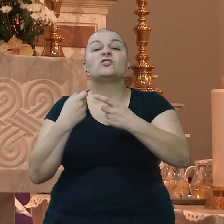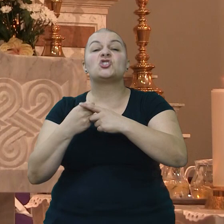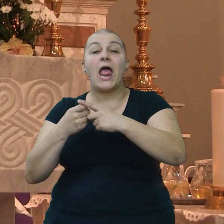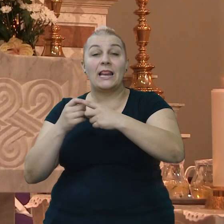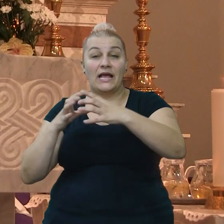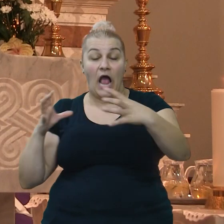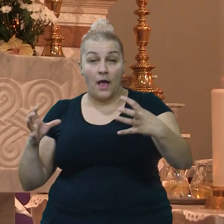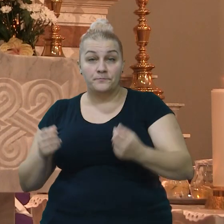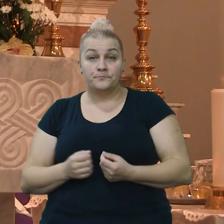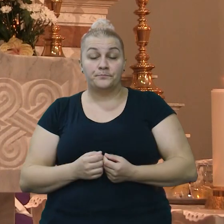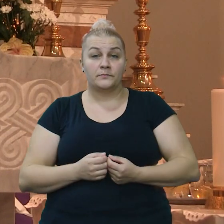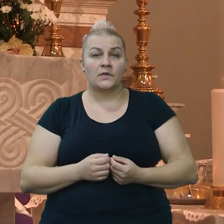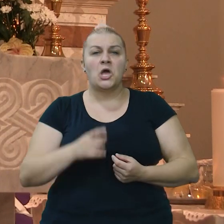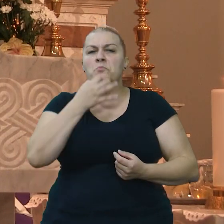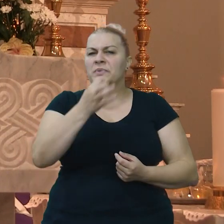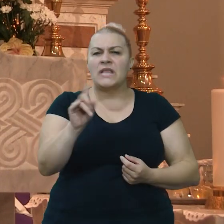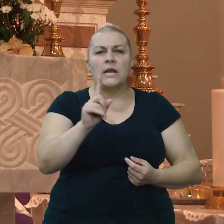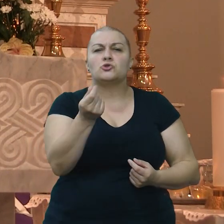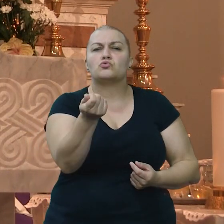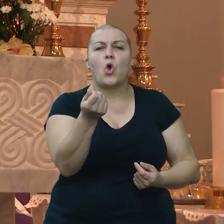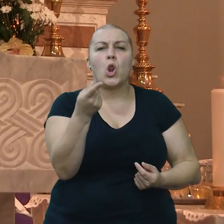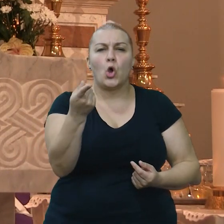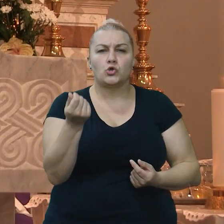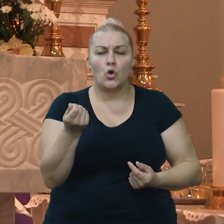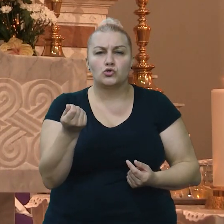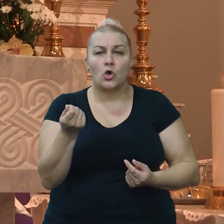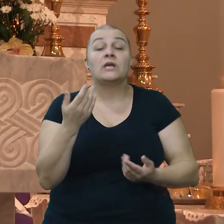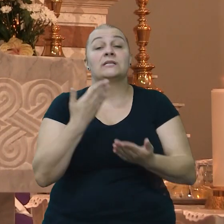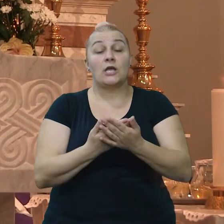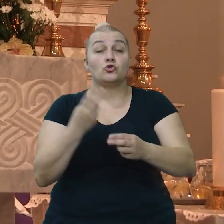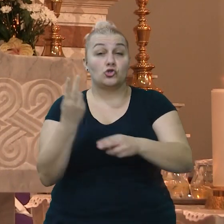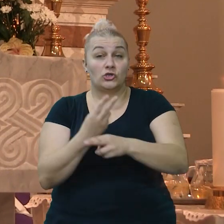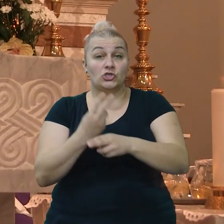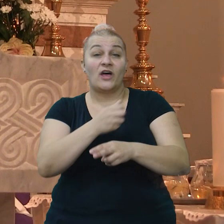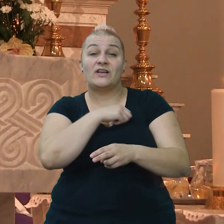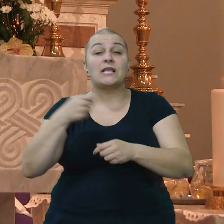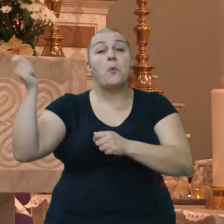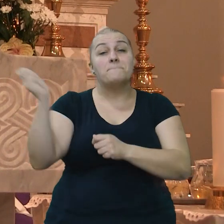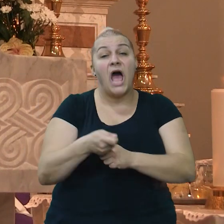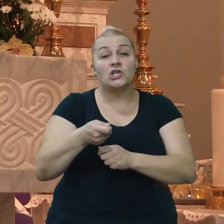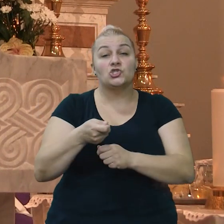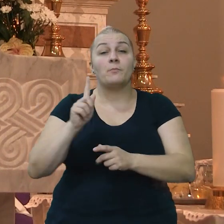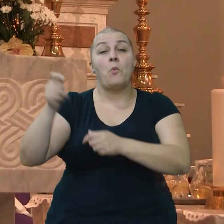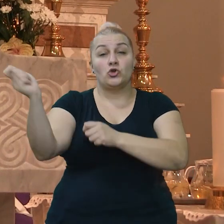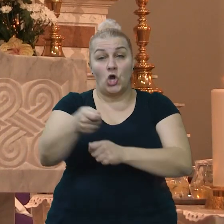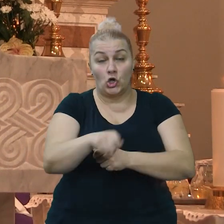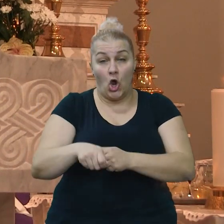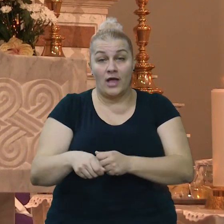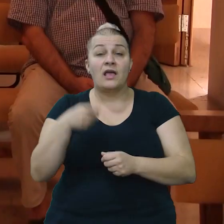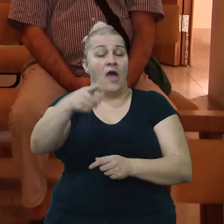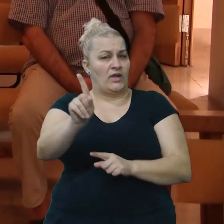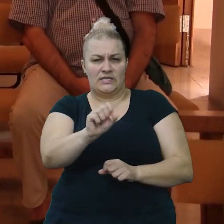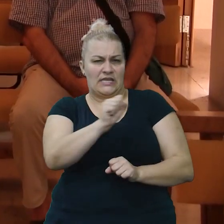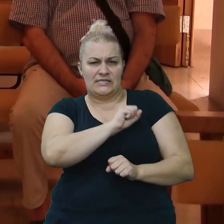Pitali niste koliko to stoji jer država se samo mačan kroji. Niste se